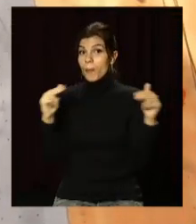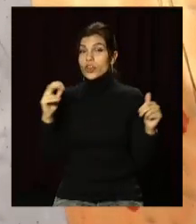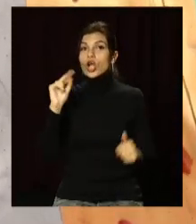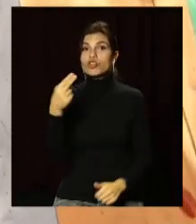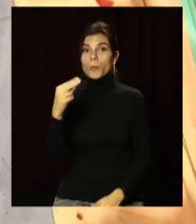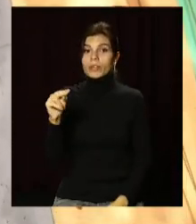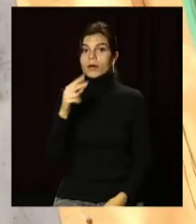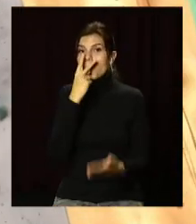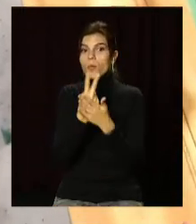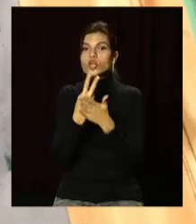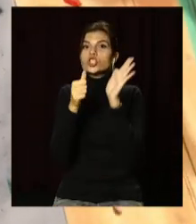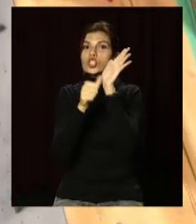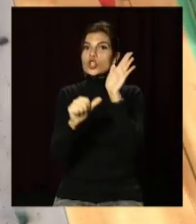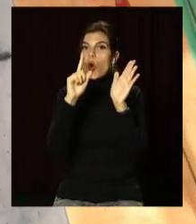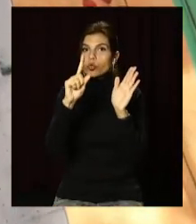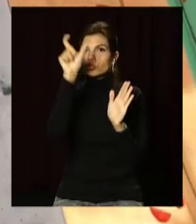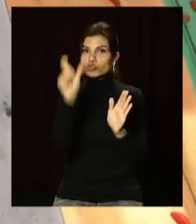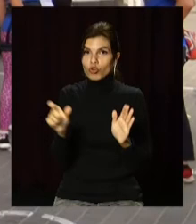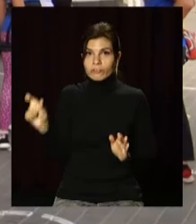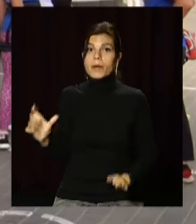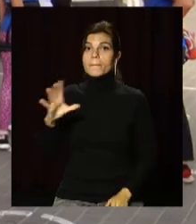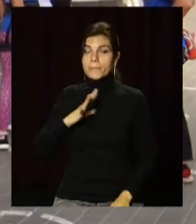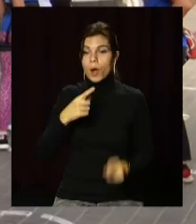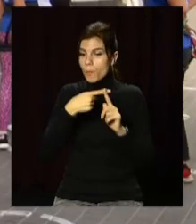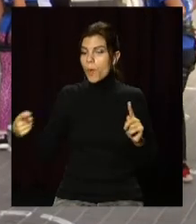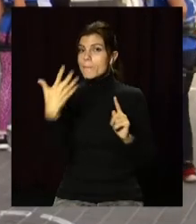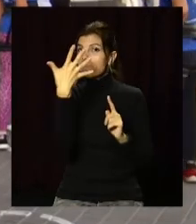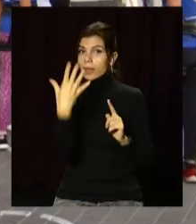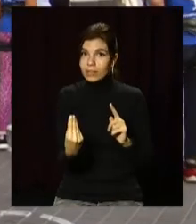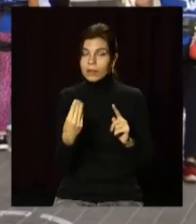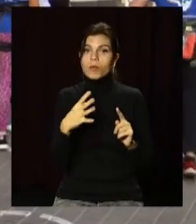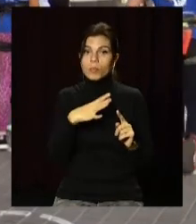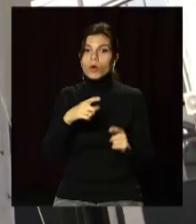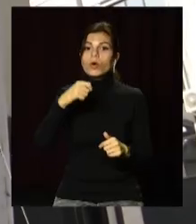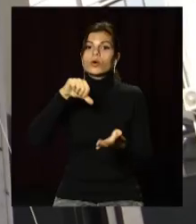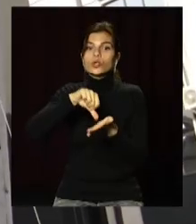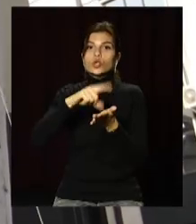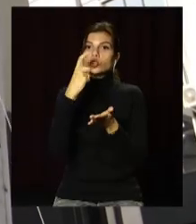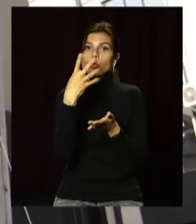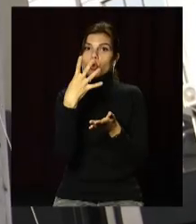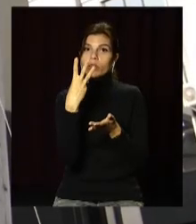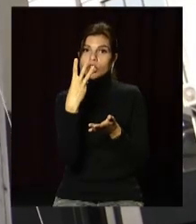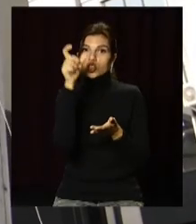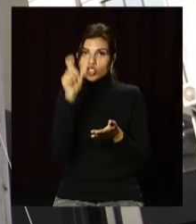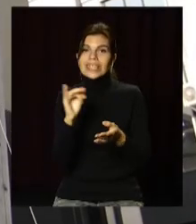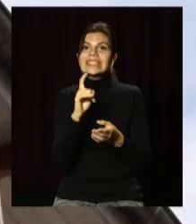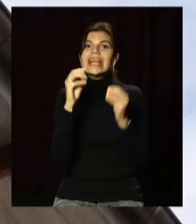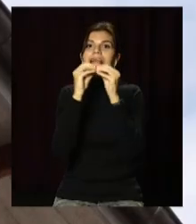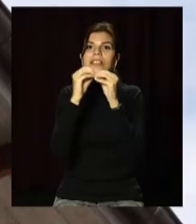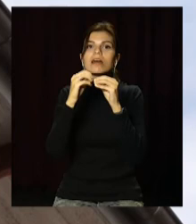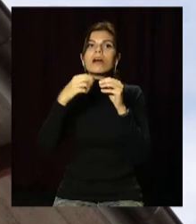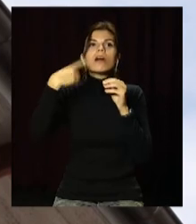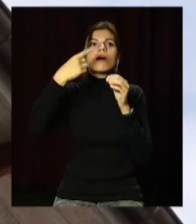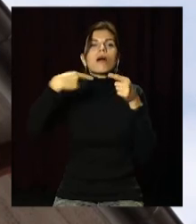чемпіонаті представляв 61 учасник. Протягом п'яти днів участь у змаганнях взяли 143 спортсмени з 10 регіонів